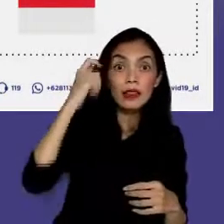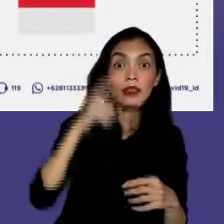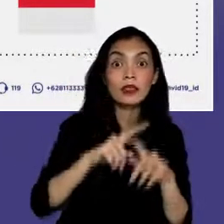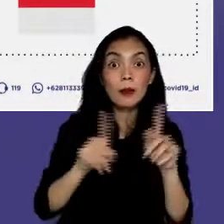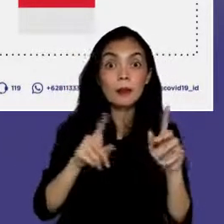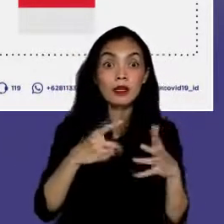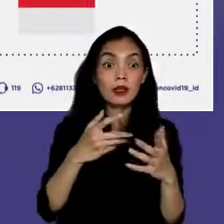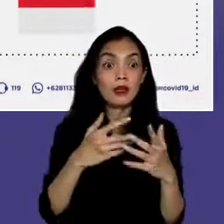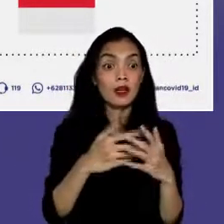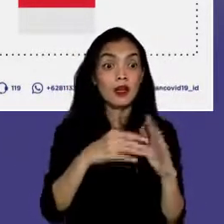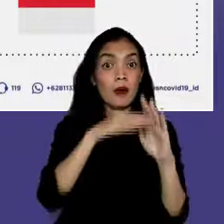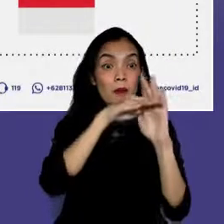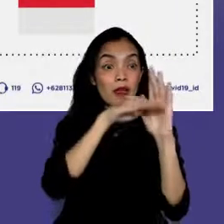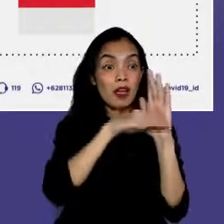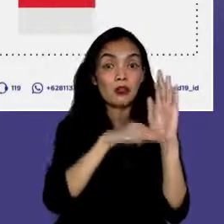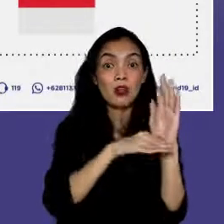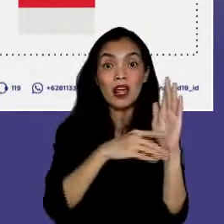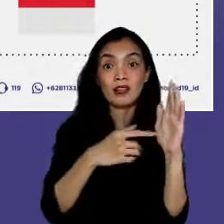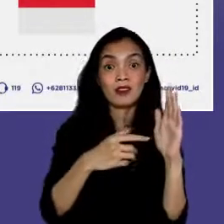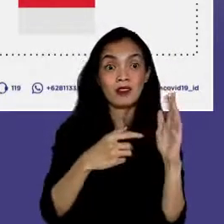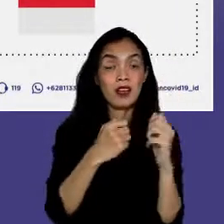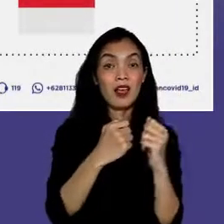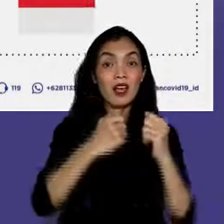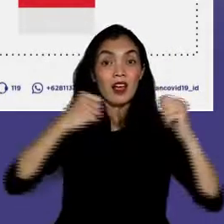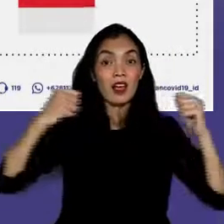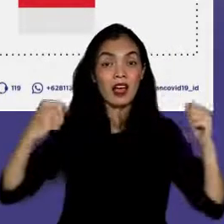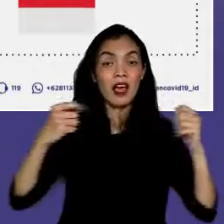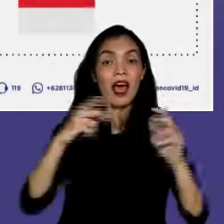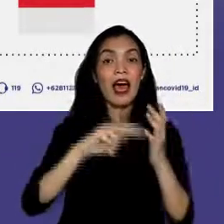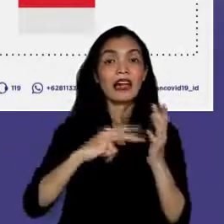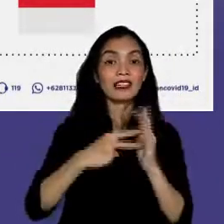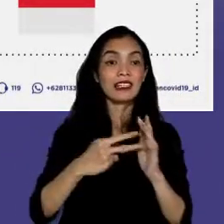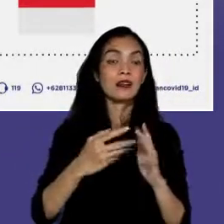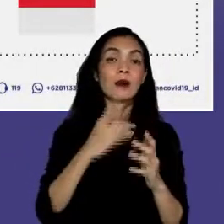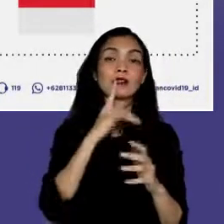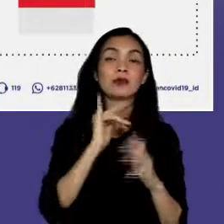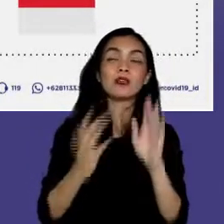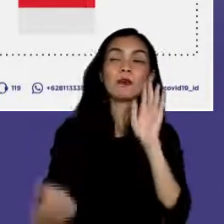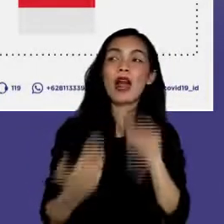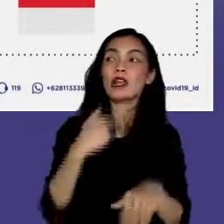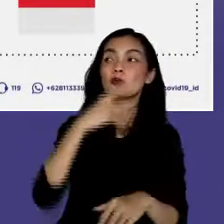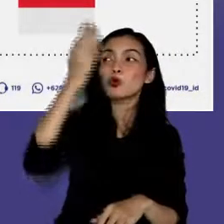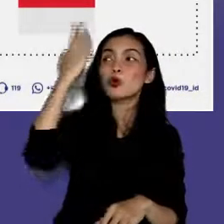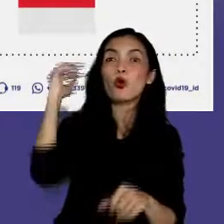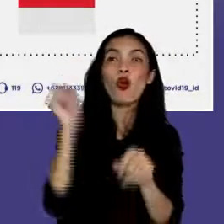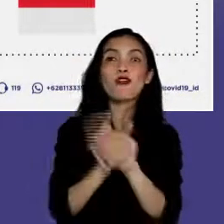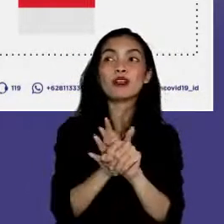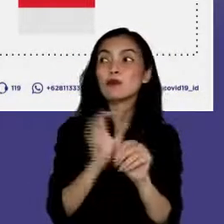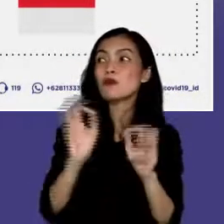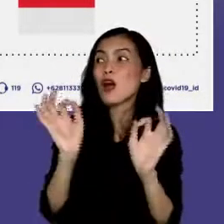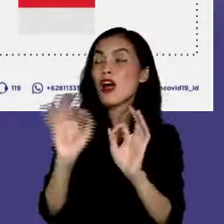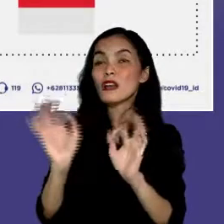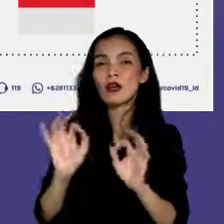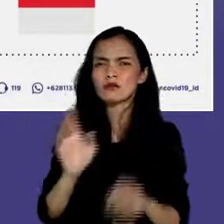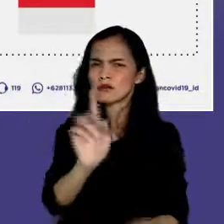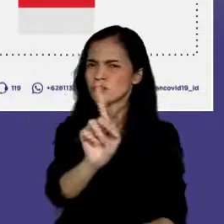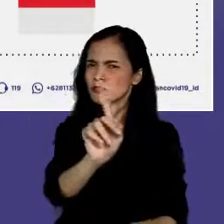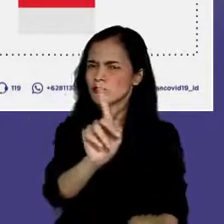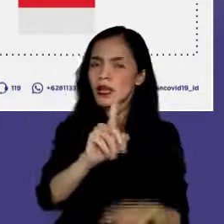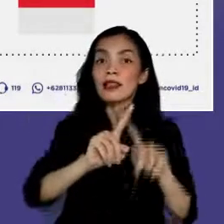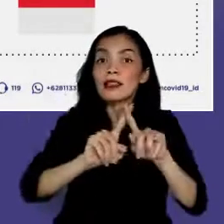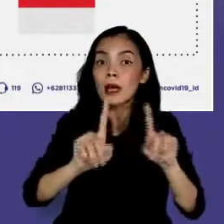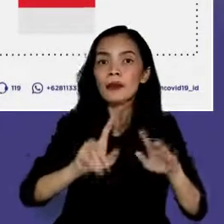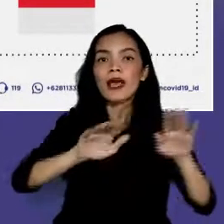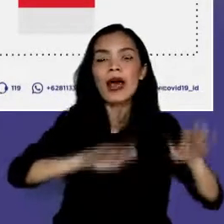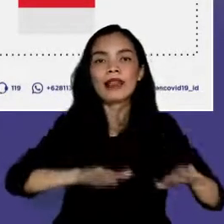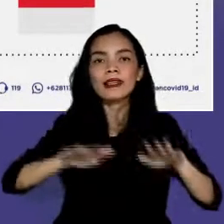layaknya kembali ke masa awal sebelum pandemi COVID-19 terjadi. Akan tetapi, secara bertahap dan hati